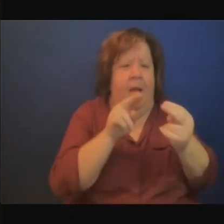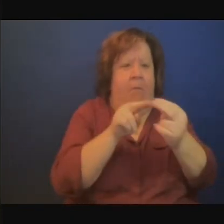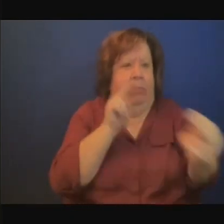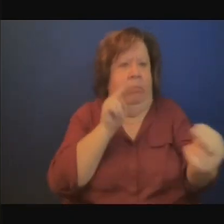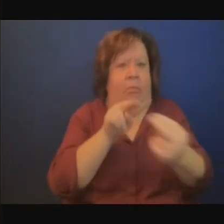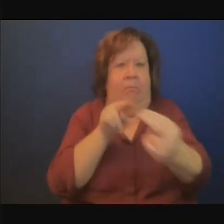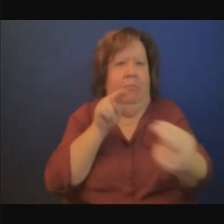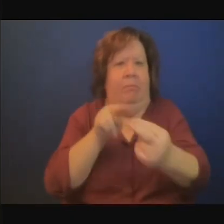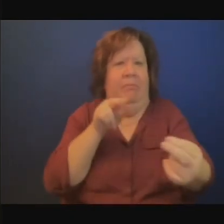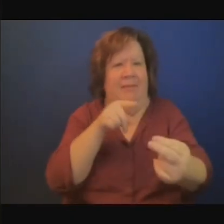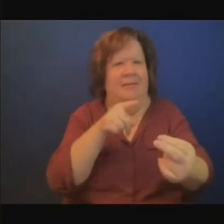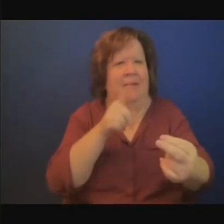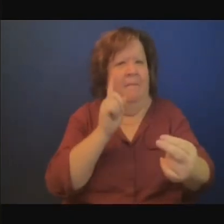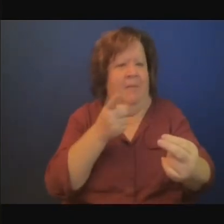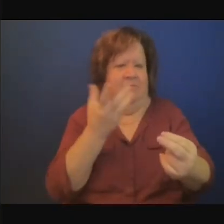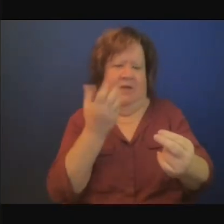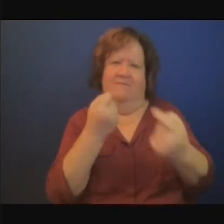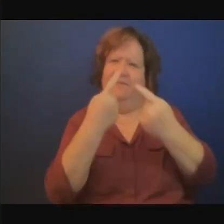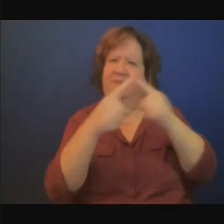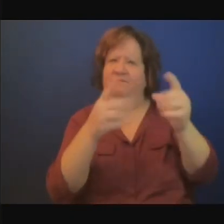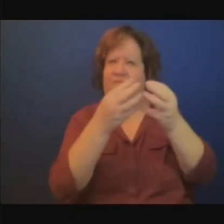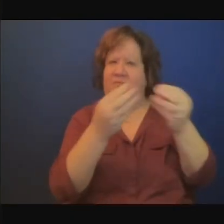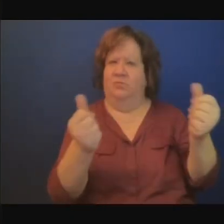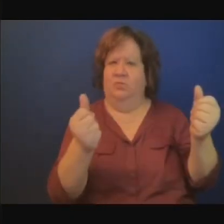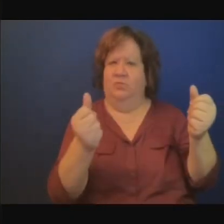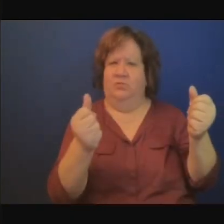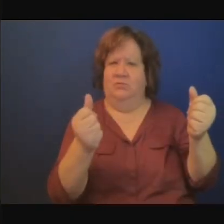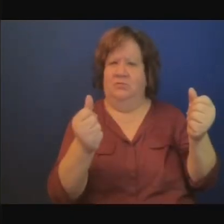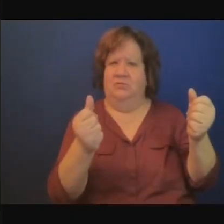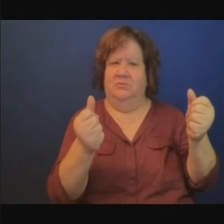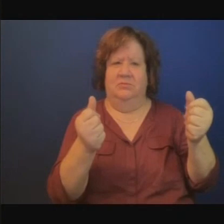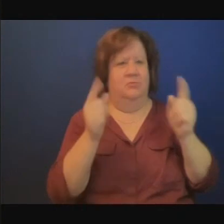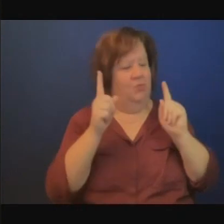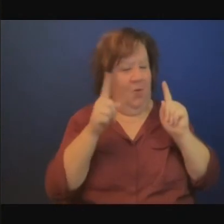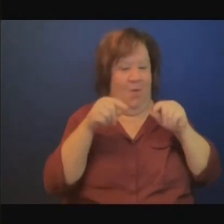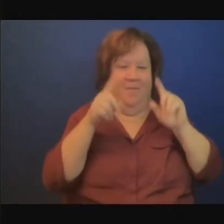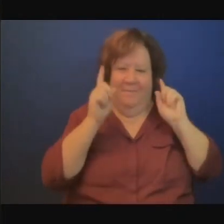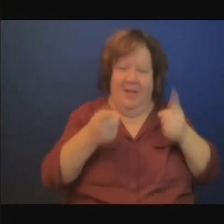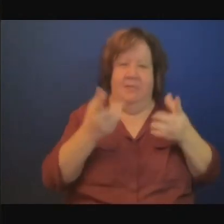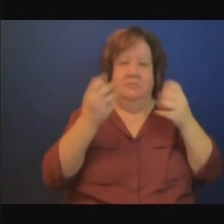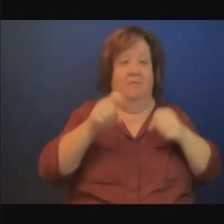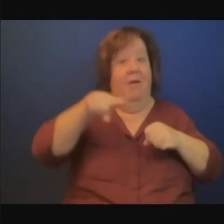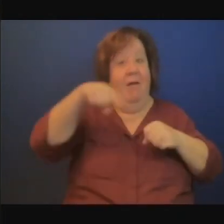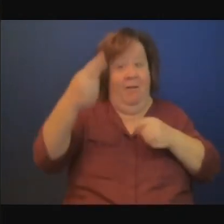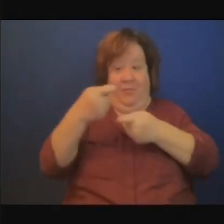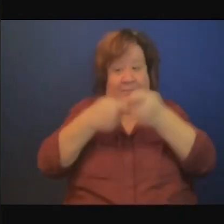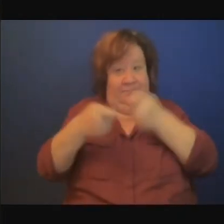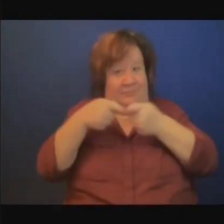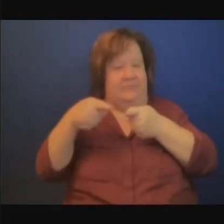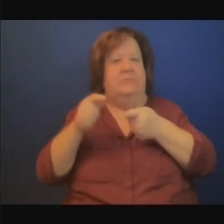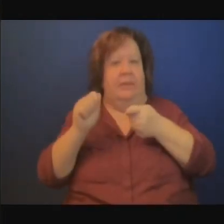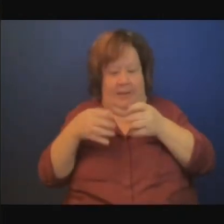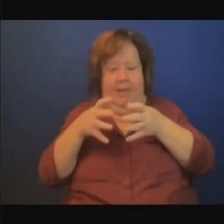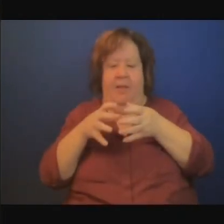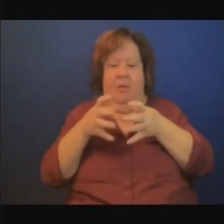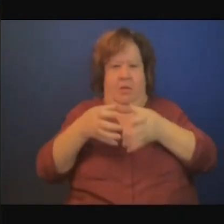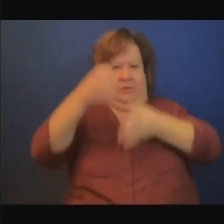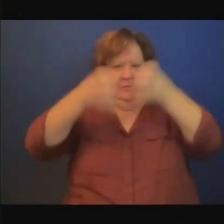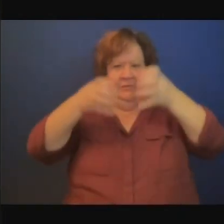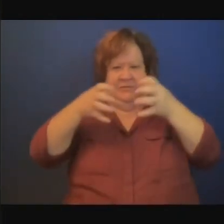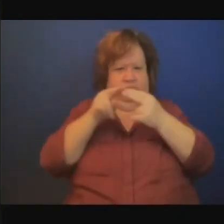au financement et les banques traditionnelles le financement traditionnel ne fonctionne pas